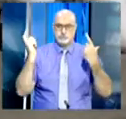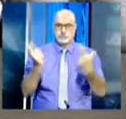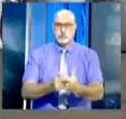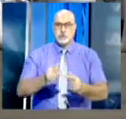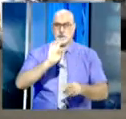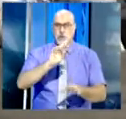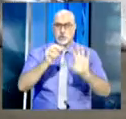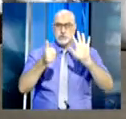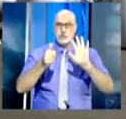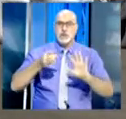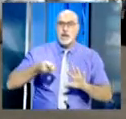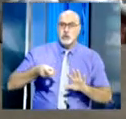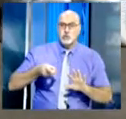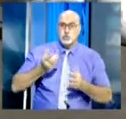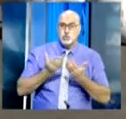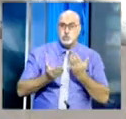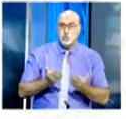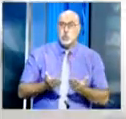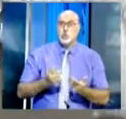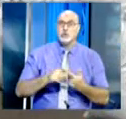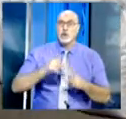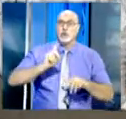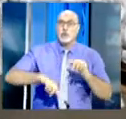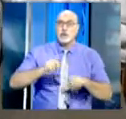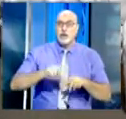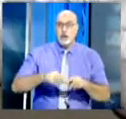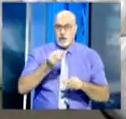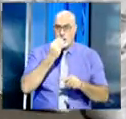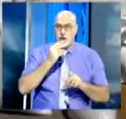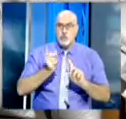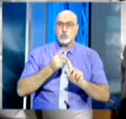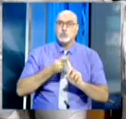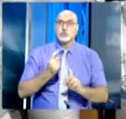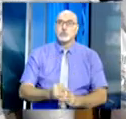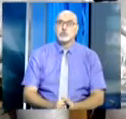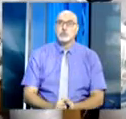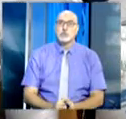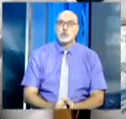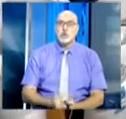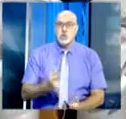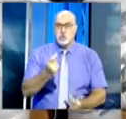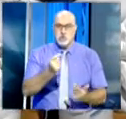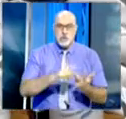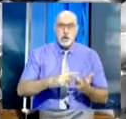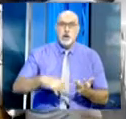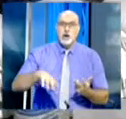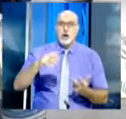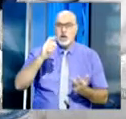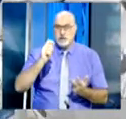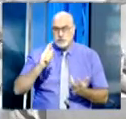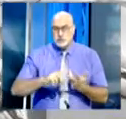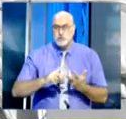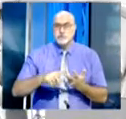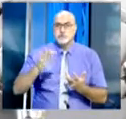قنطارا ونصف قنطار من المواد الغذائية الأساسية العدس الأرز الفصلياء كانت